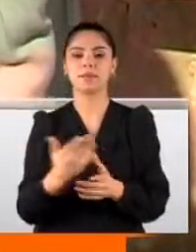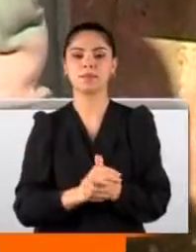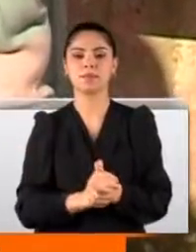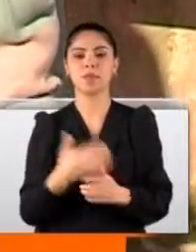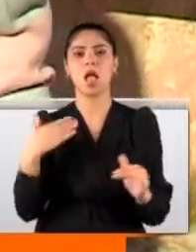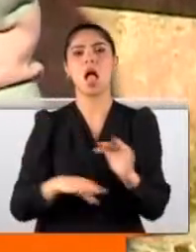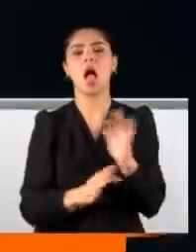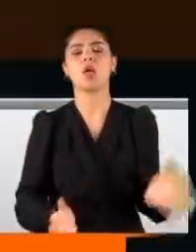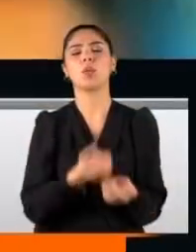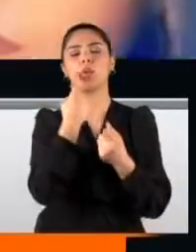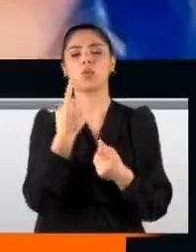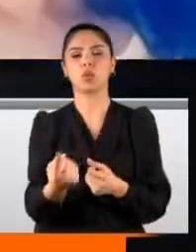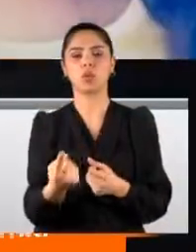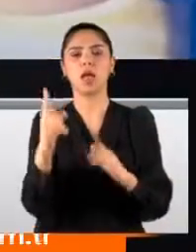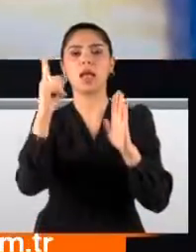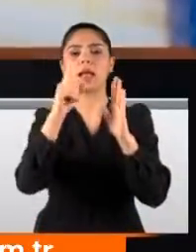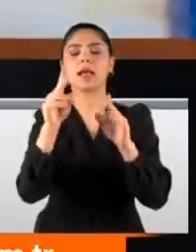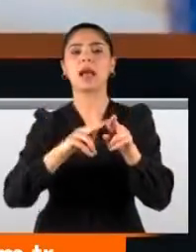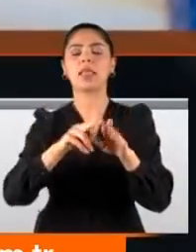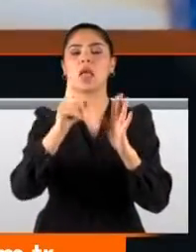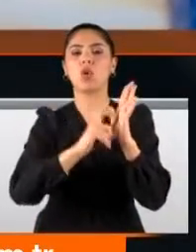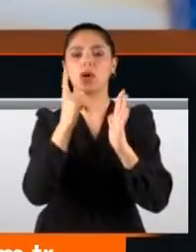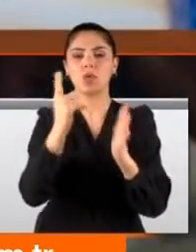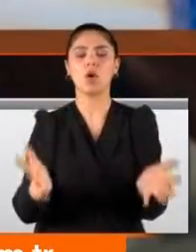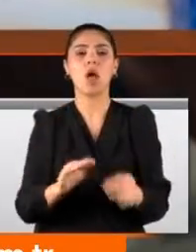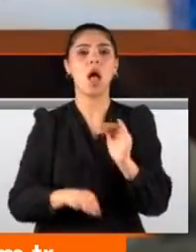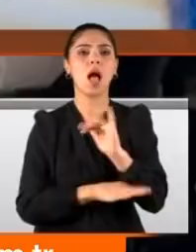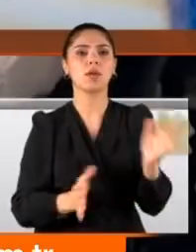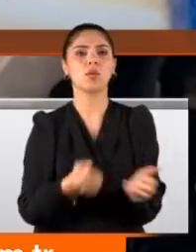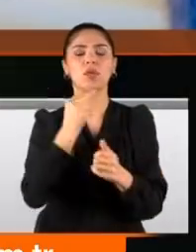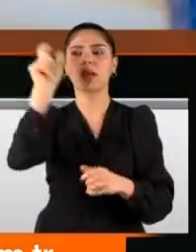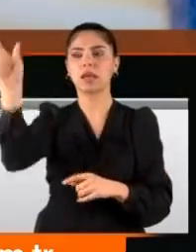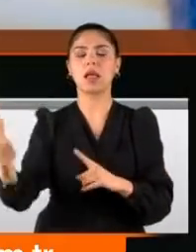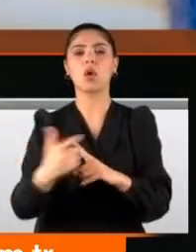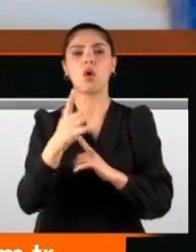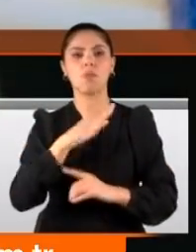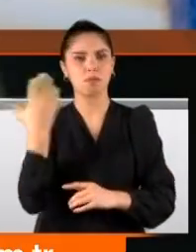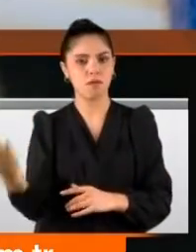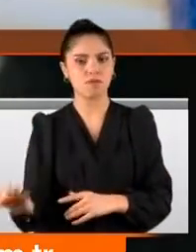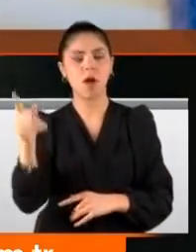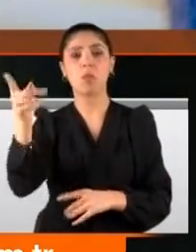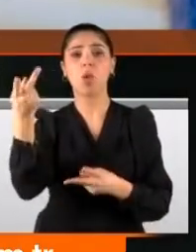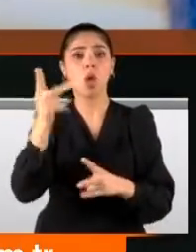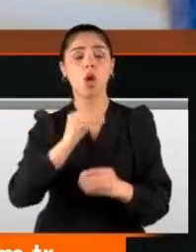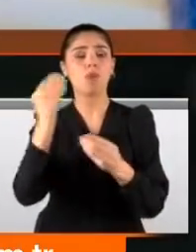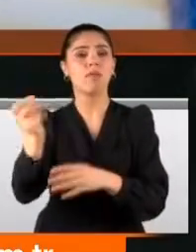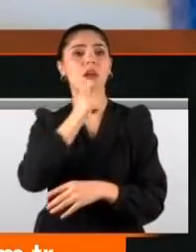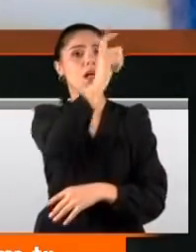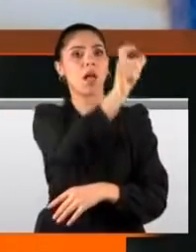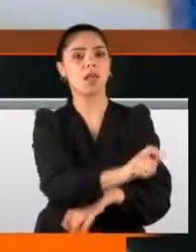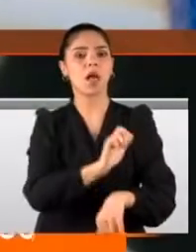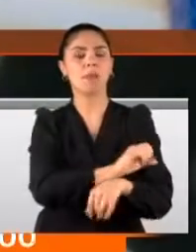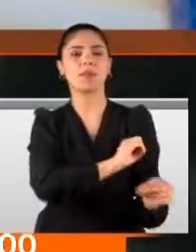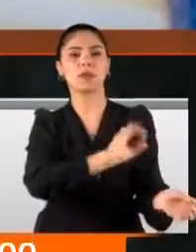Hayatım kurtuldu dedi. Kadis uygulaması sayesinde hayatta kalan kadın koruma altına alındı. Onu ölümle burun buruna getiren zanlıysa